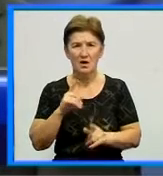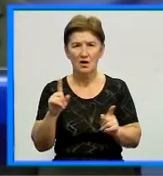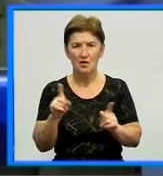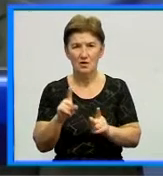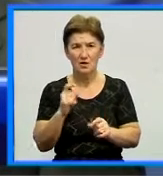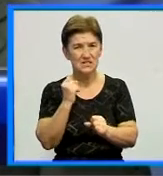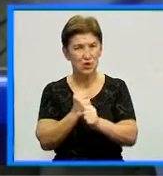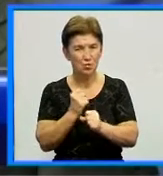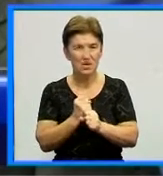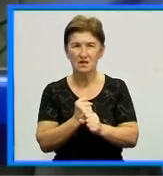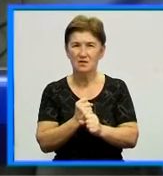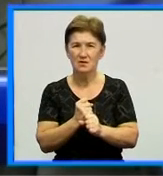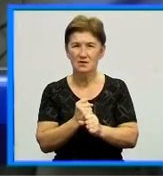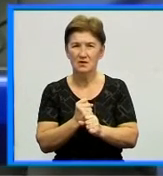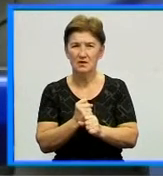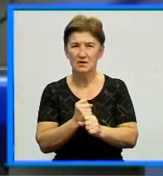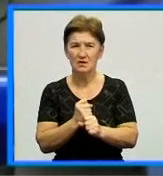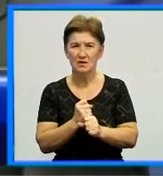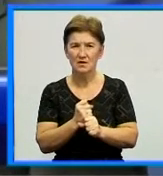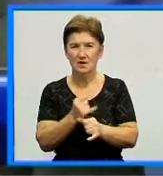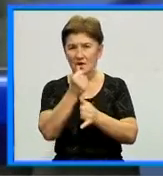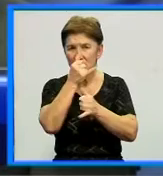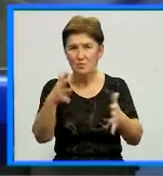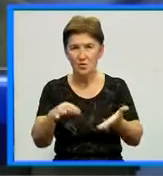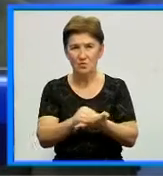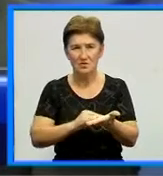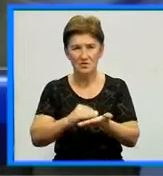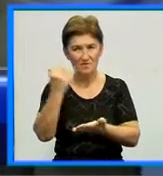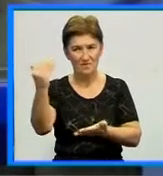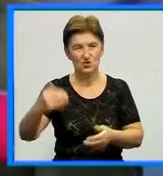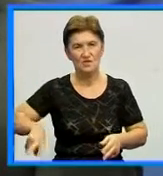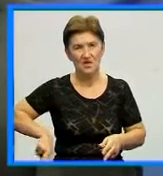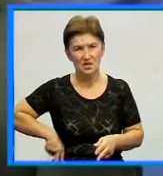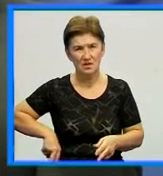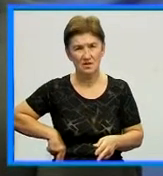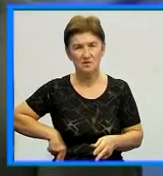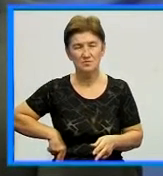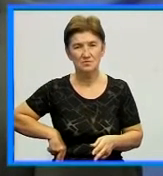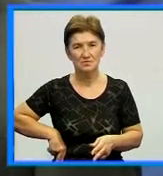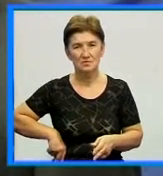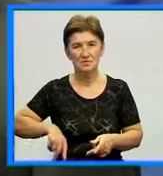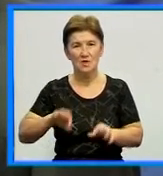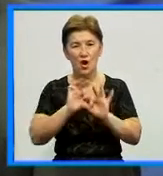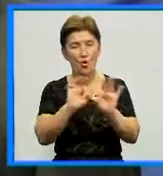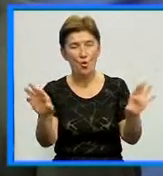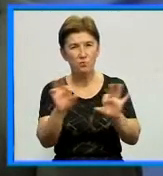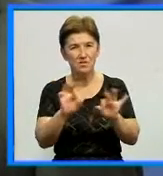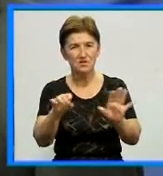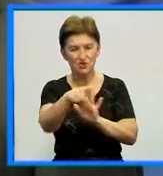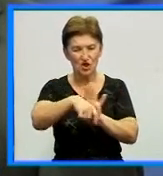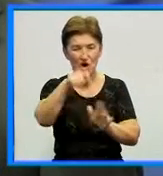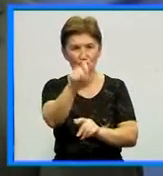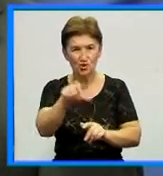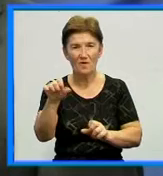зробила, знову не можу не процитувати вашого директора, от описуючи шахтарів як